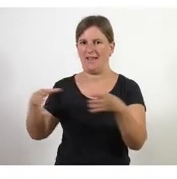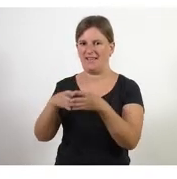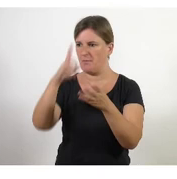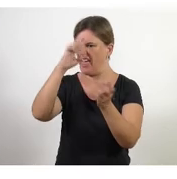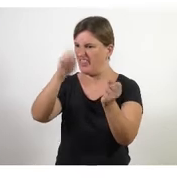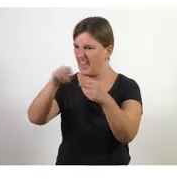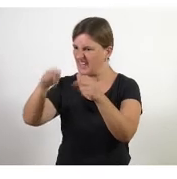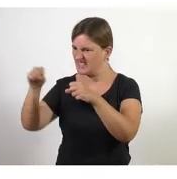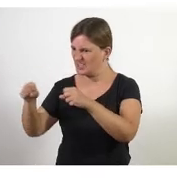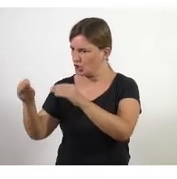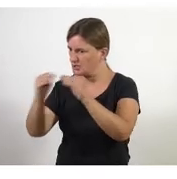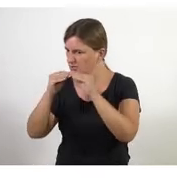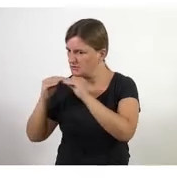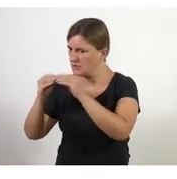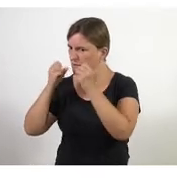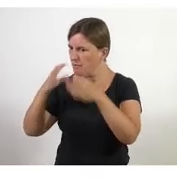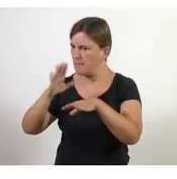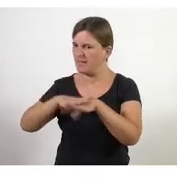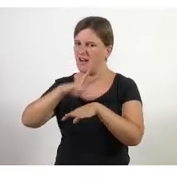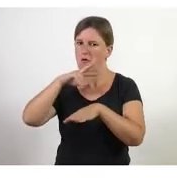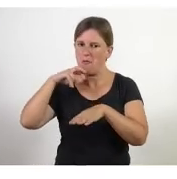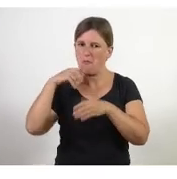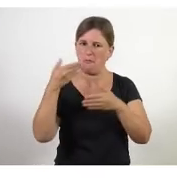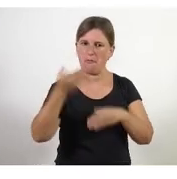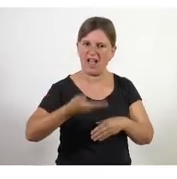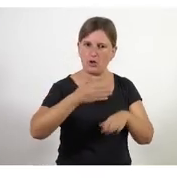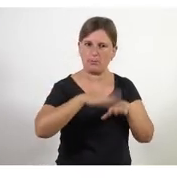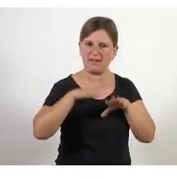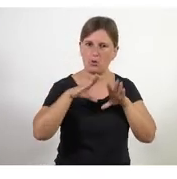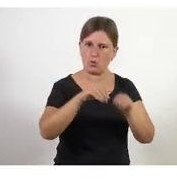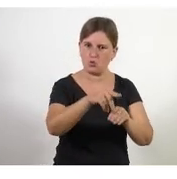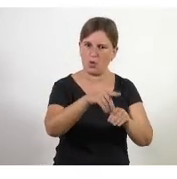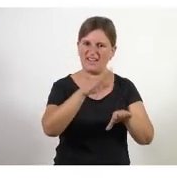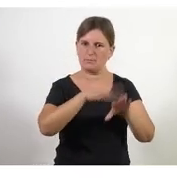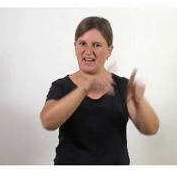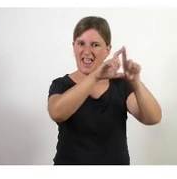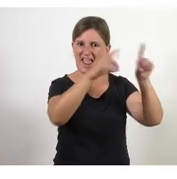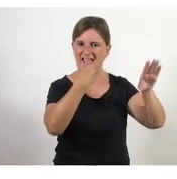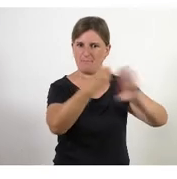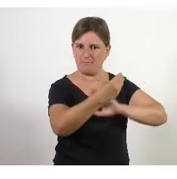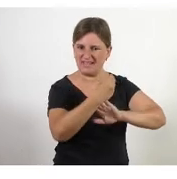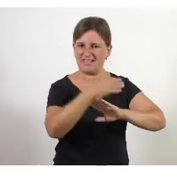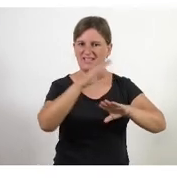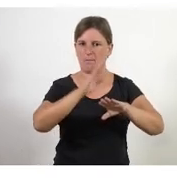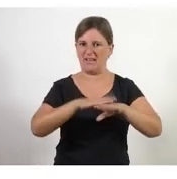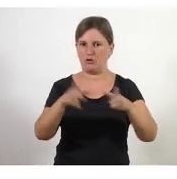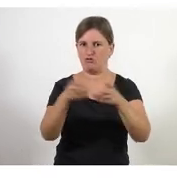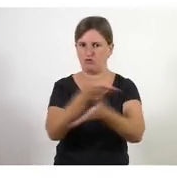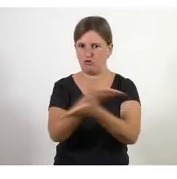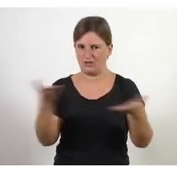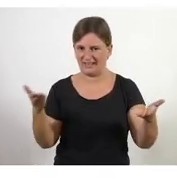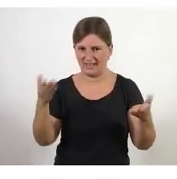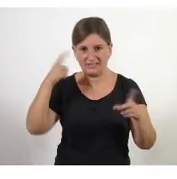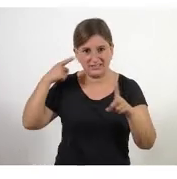estan alineades per aportar valor als usuaris per aportar valor als finançadors per aportar valor a la societat i li